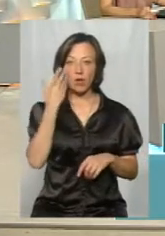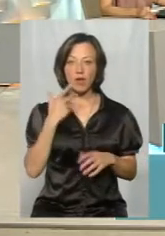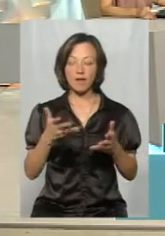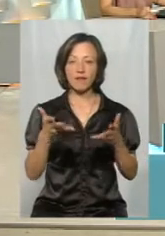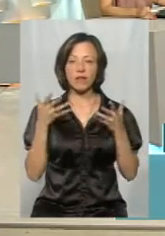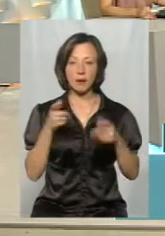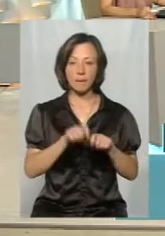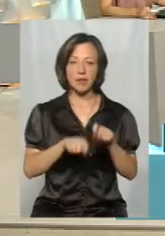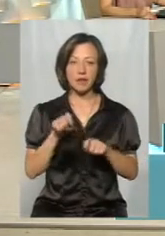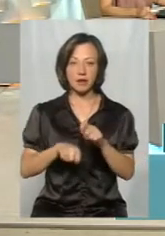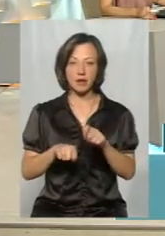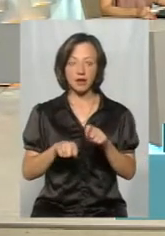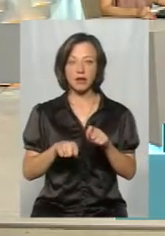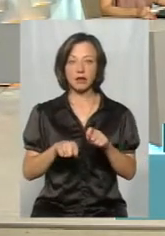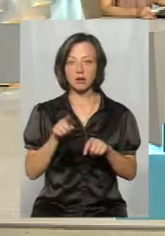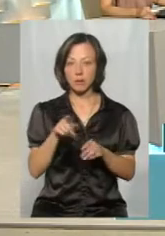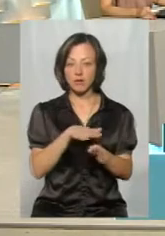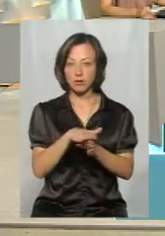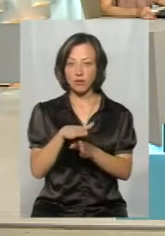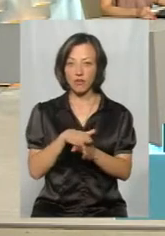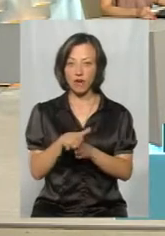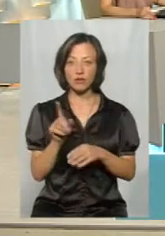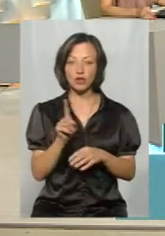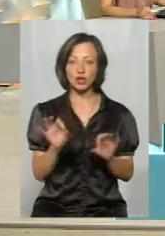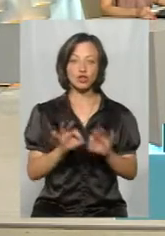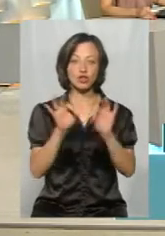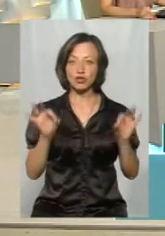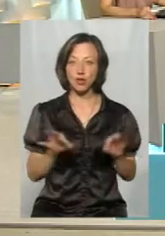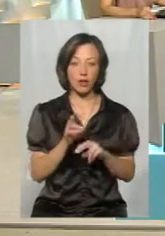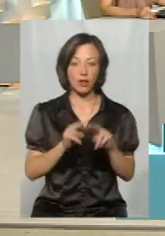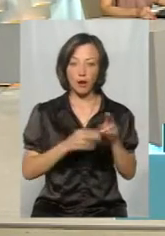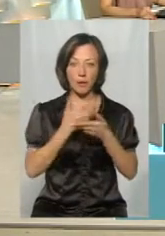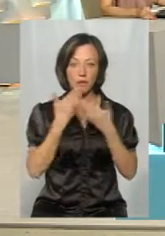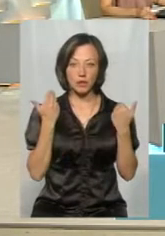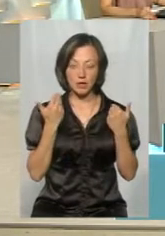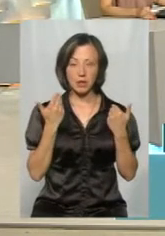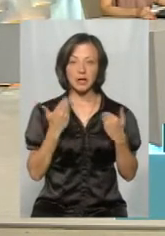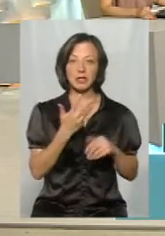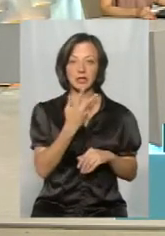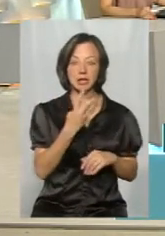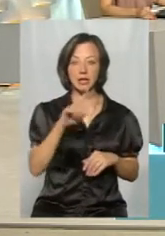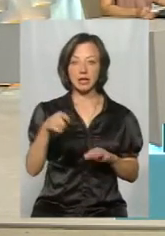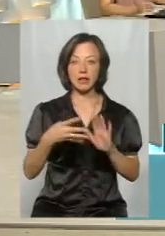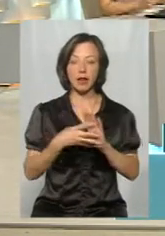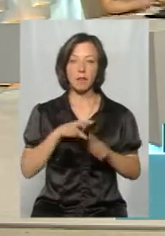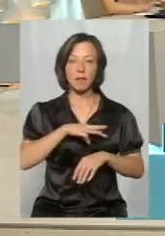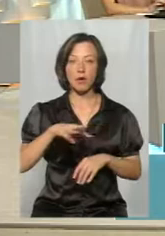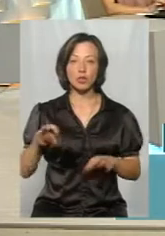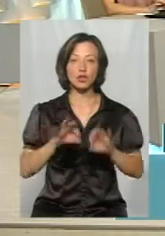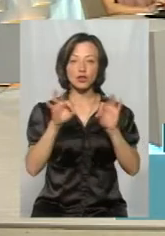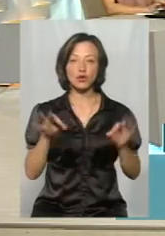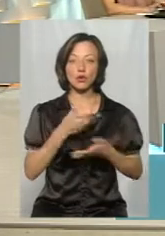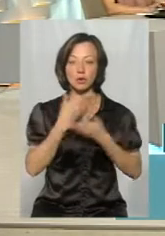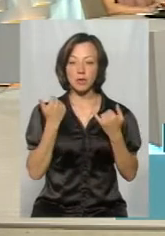вияснилася перевірка аудиту, там відбувається те, що нічого там не побудовано. На 3,9 мільйона немає нічого.